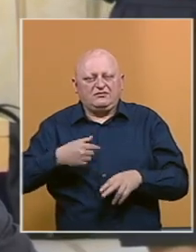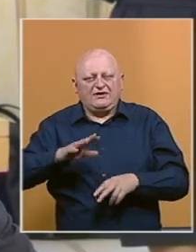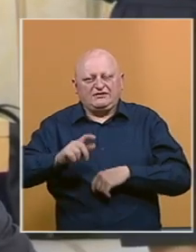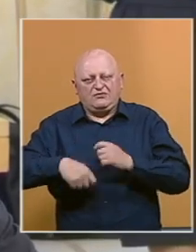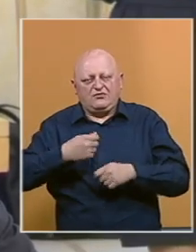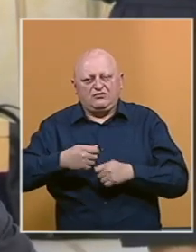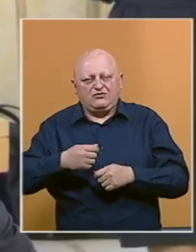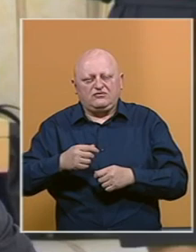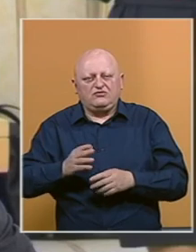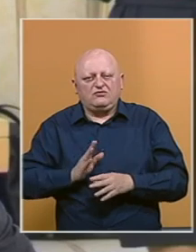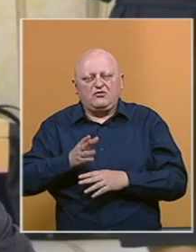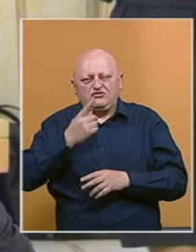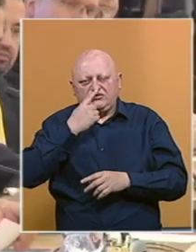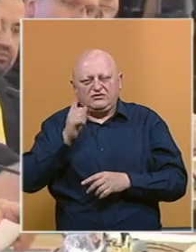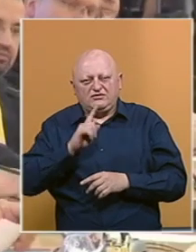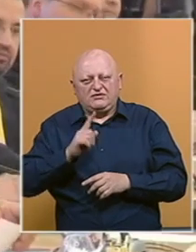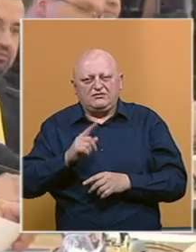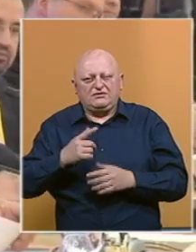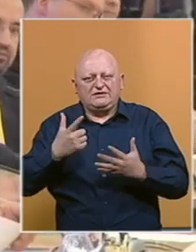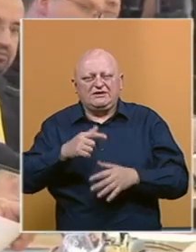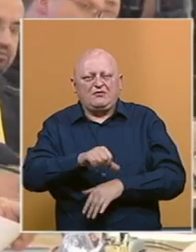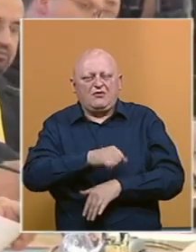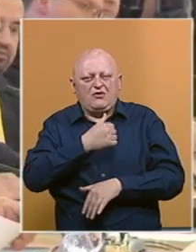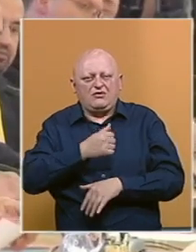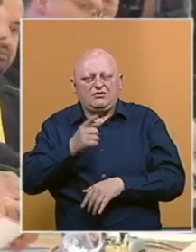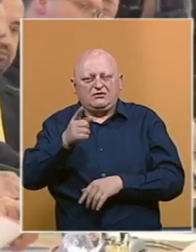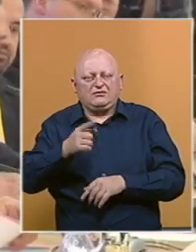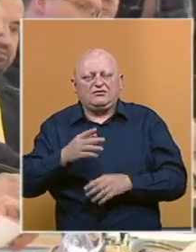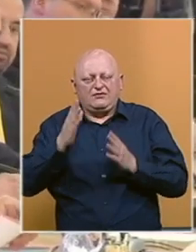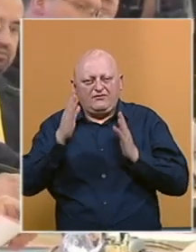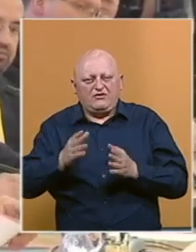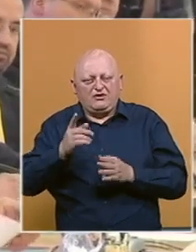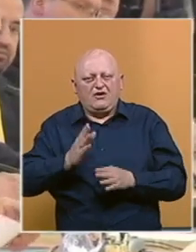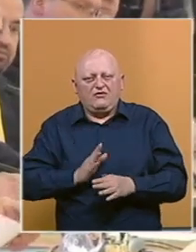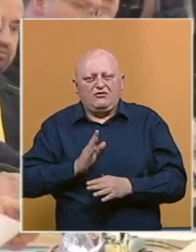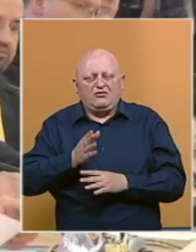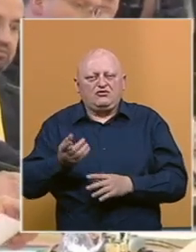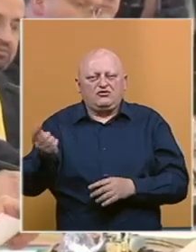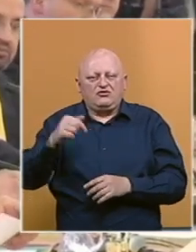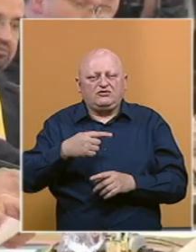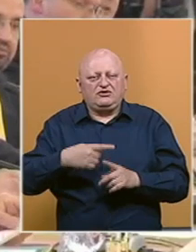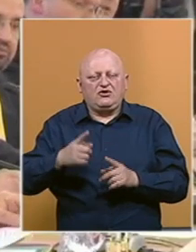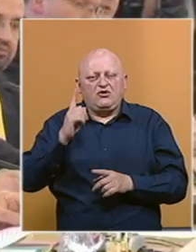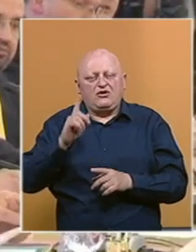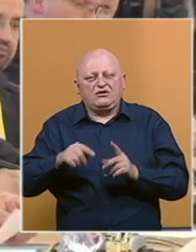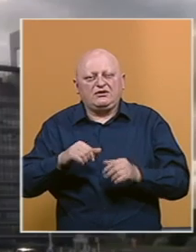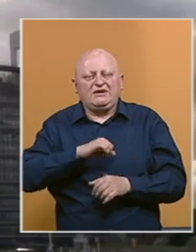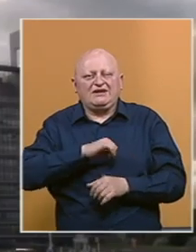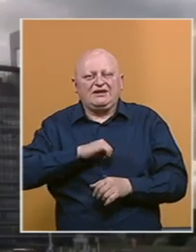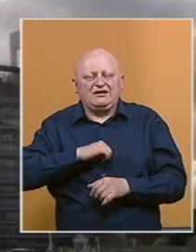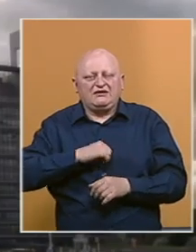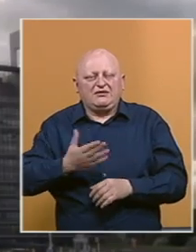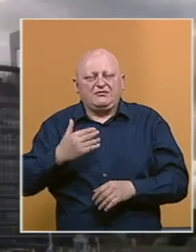vanjskih poslova u posjeti Rusiji nisu bili sedam godina. Zato je i vjerovati da ova posjeta siže zbog određenih interesa.